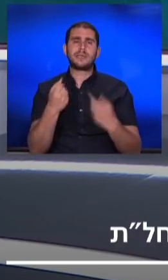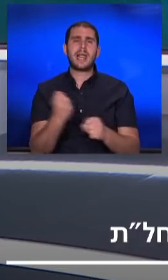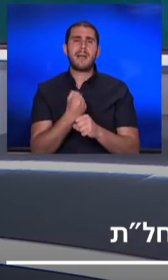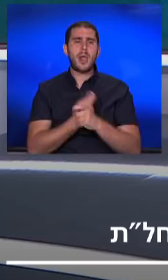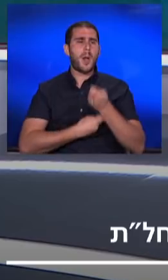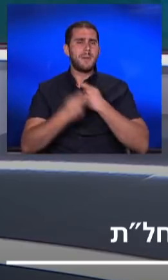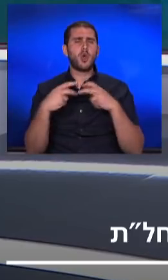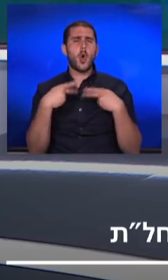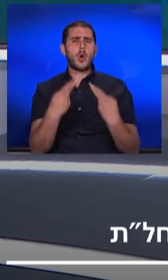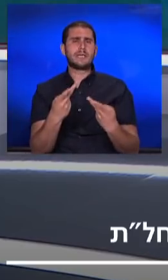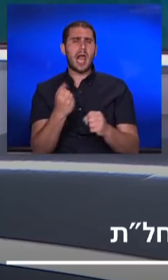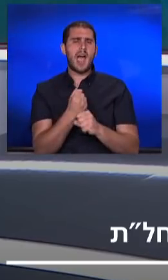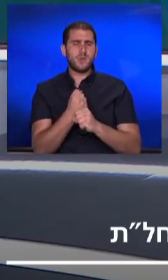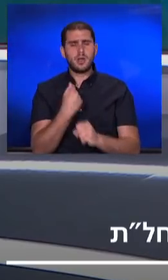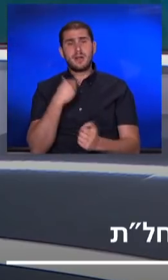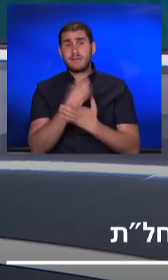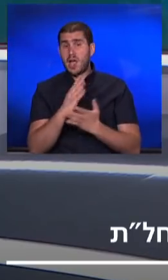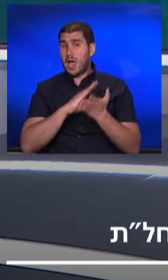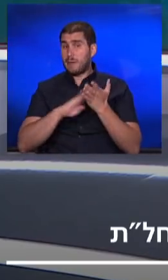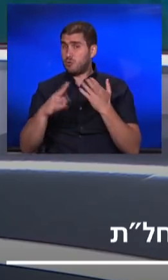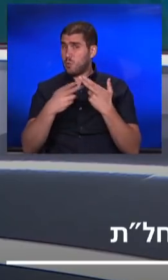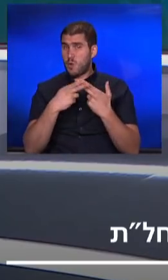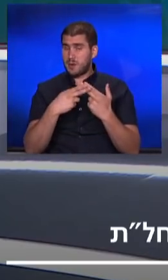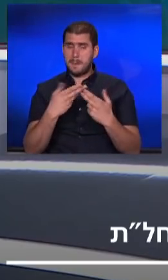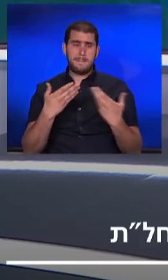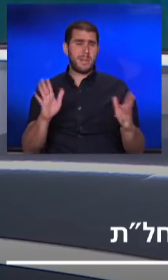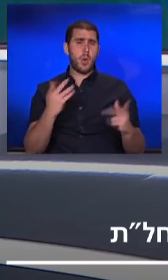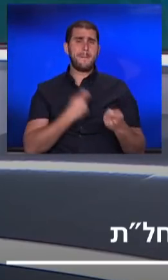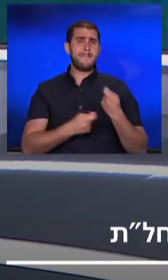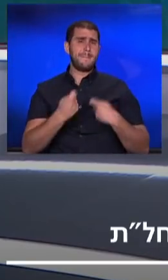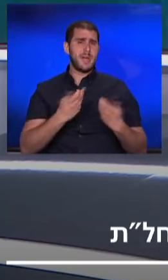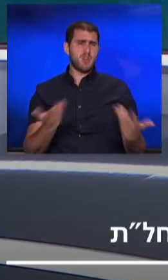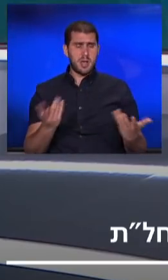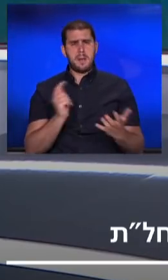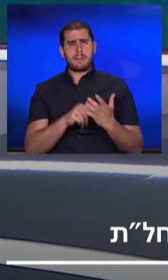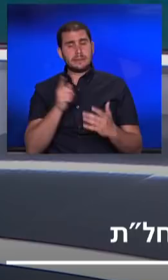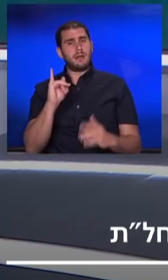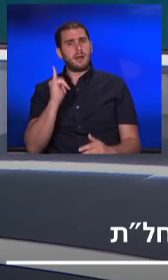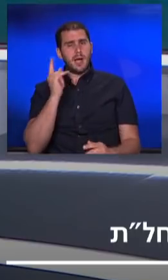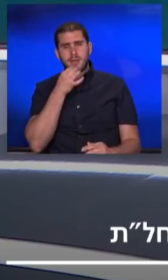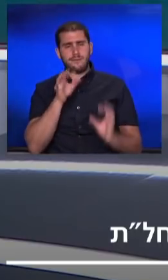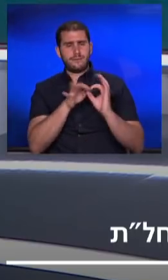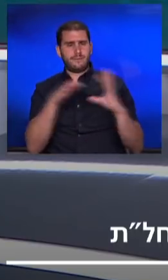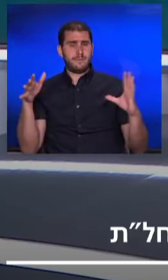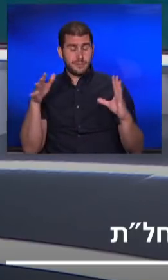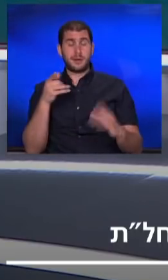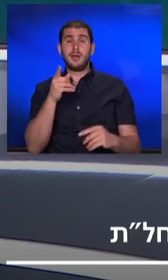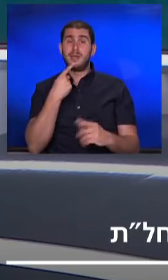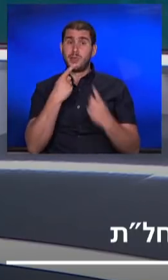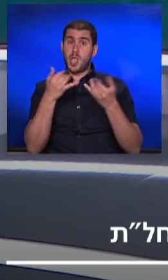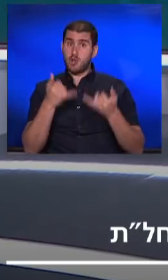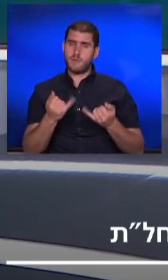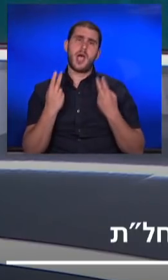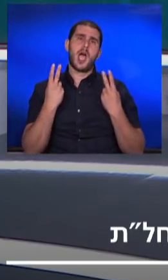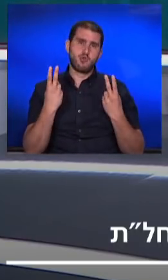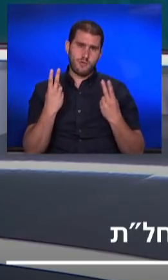המשק חוזר לעבוד, אנחנו כבר כמעט ארבעה חודשים במשק שהוא פתוח כמעט לגמרי, ולכן זה נכון להתנתק. עצם הדיון שאנחנו עושים עכשיו שהוא חשוב